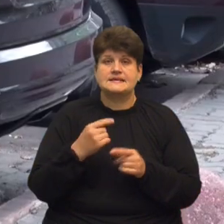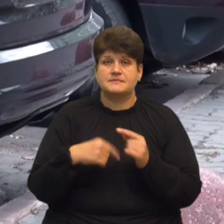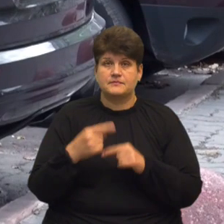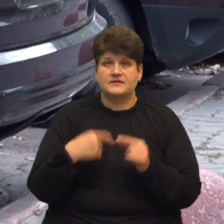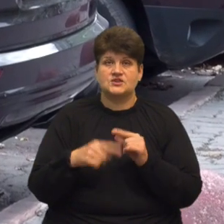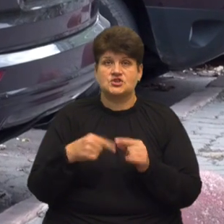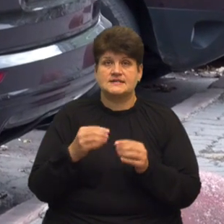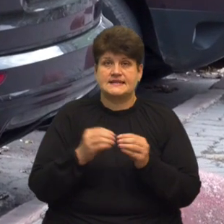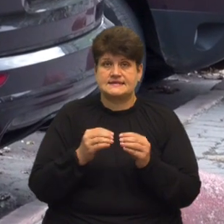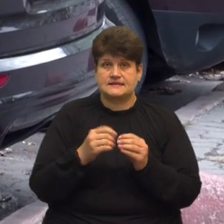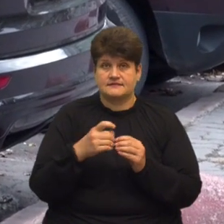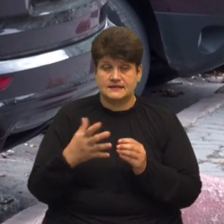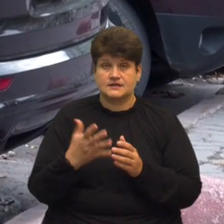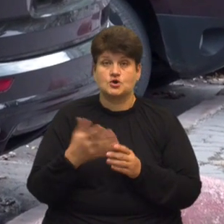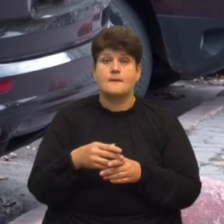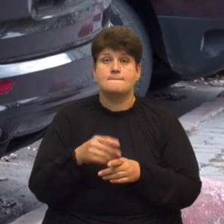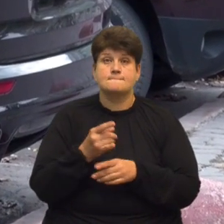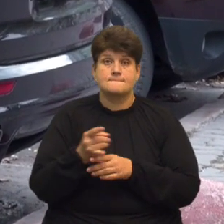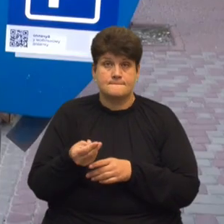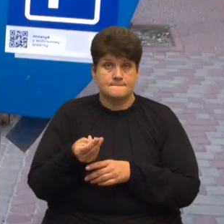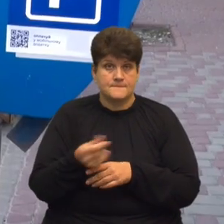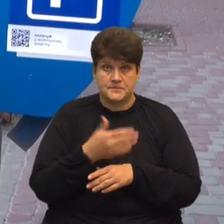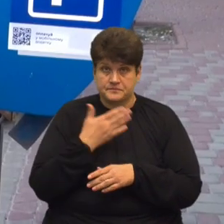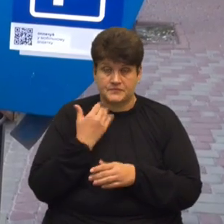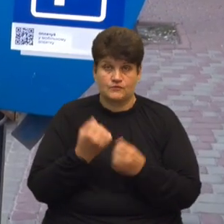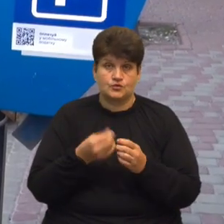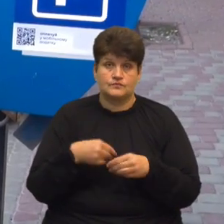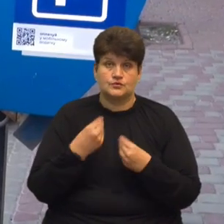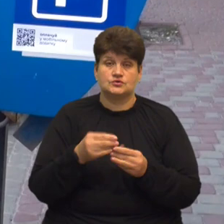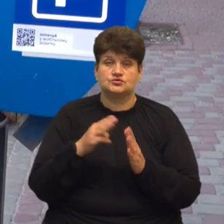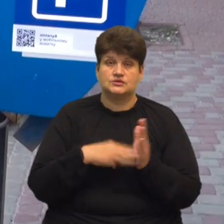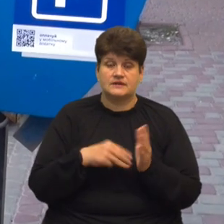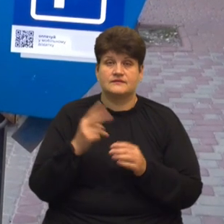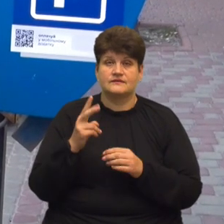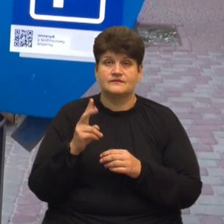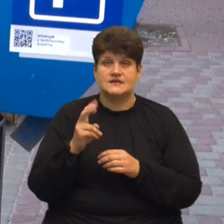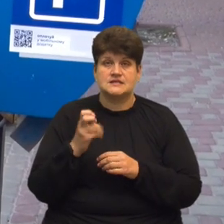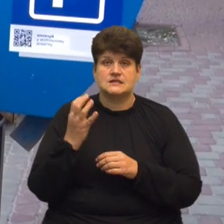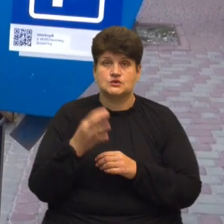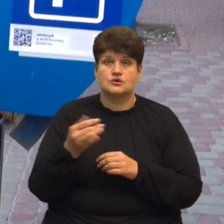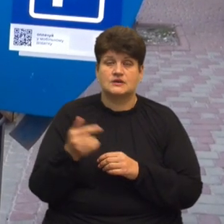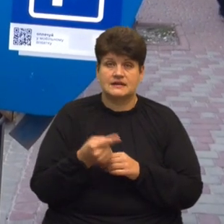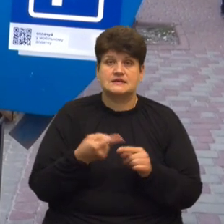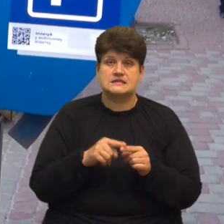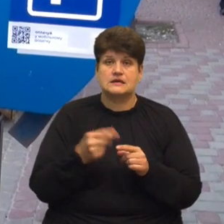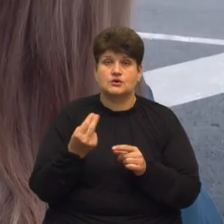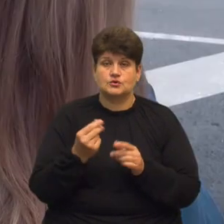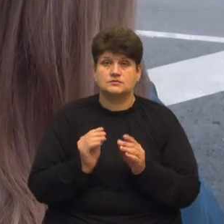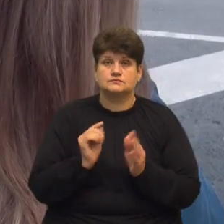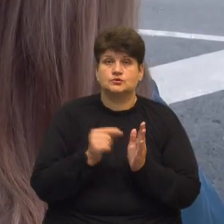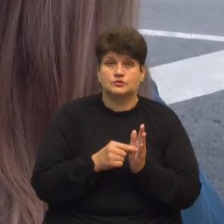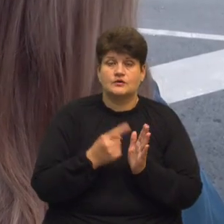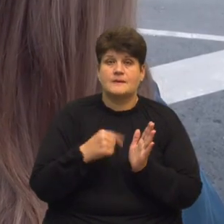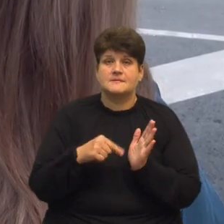10 хвилин Якщо паркування все ще не оплачене, водіїв випишуть штраф розміром 240 гривень Ці гроші надійдуть до міського бюджету